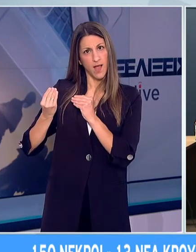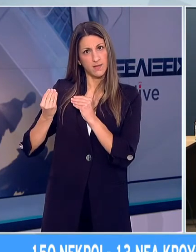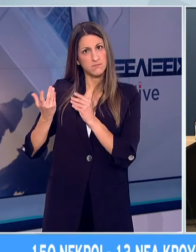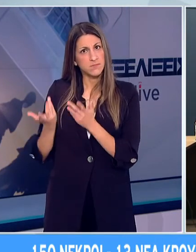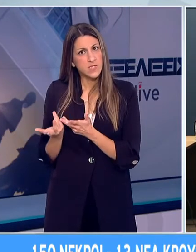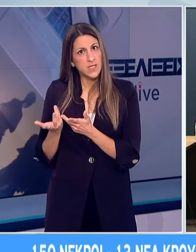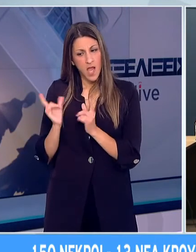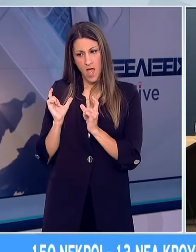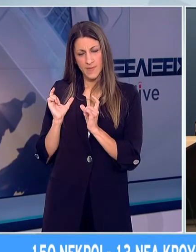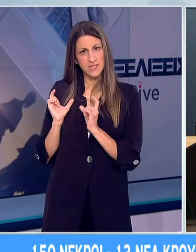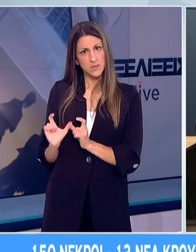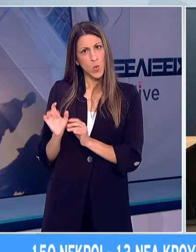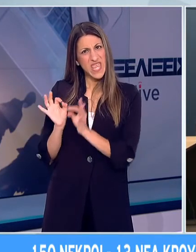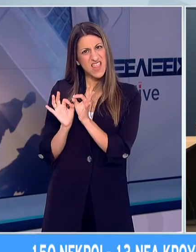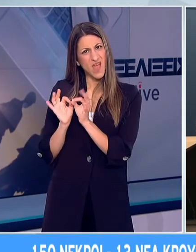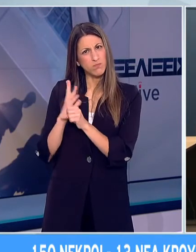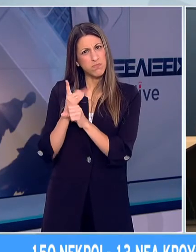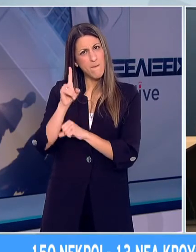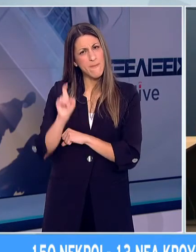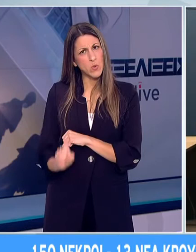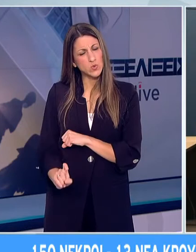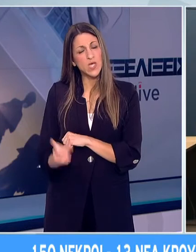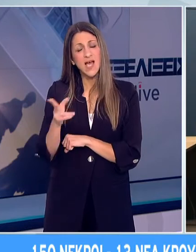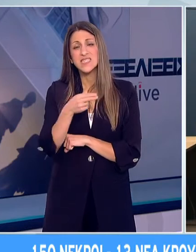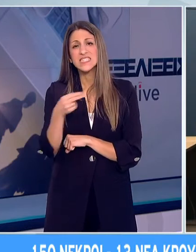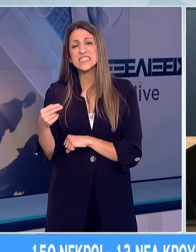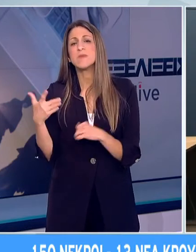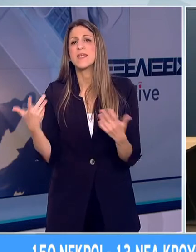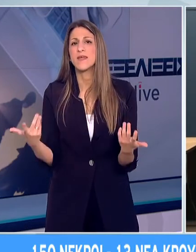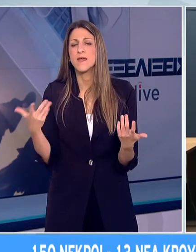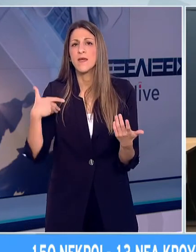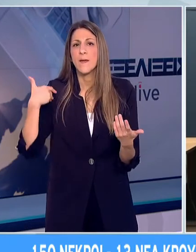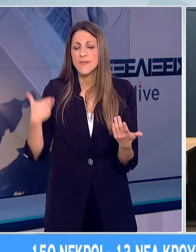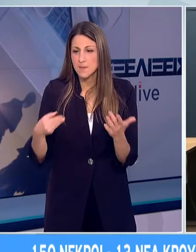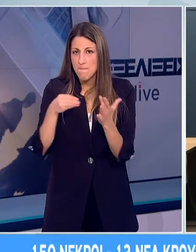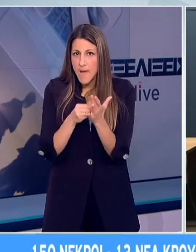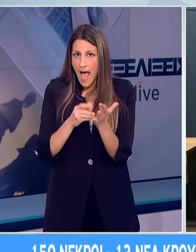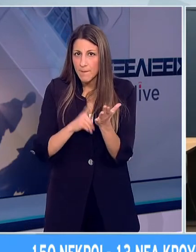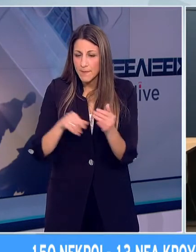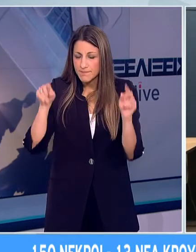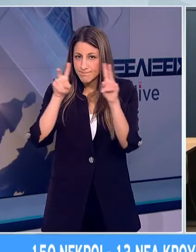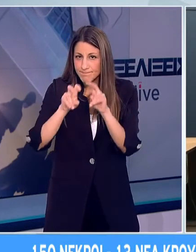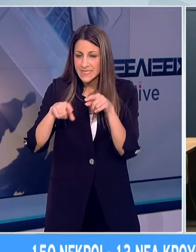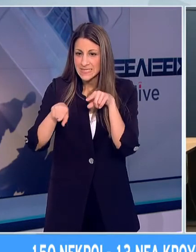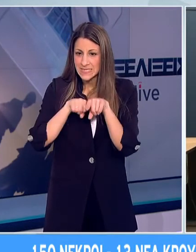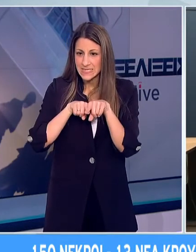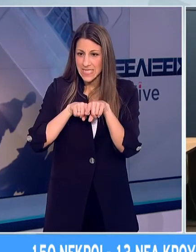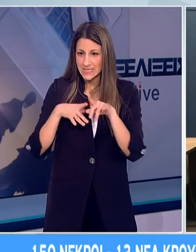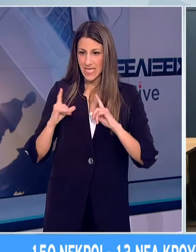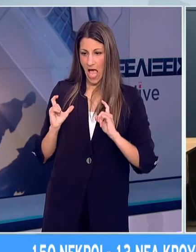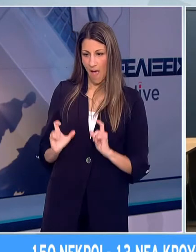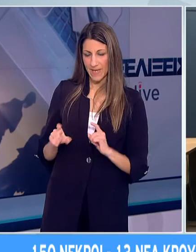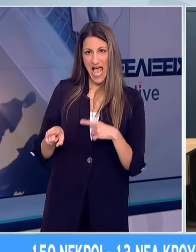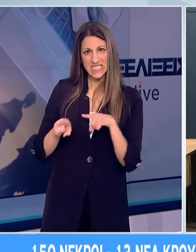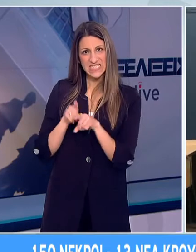ικανότητά του να προσκολάται στα κύτταρα. Μήπως αυτό σημαίνει πως βρισκόμαστε σε μια φάση επανεξέτασης της σχέσης του ανοσοποιητικού με τη